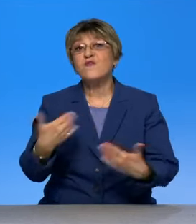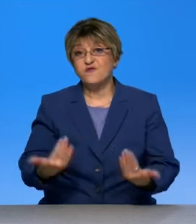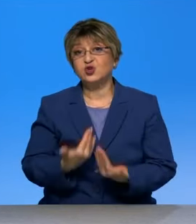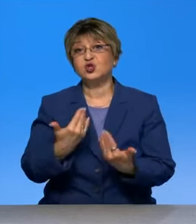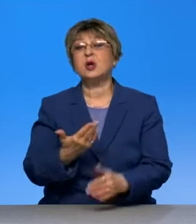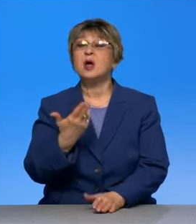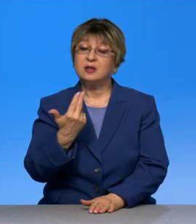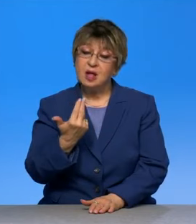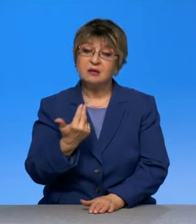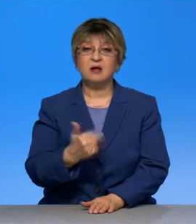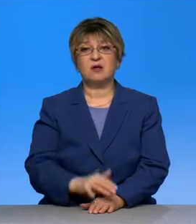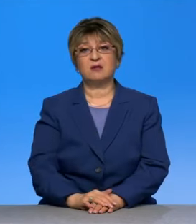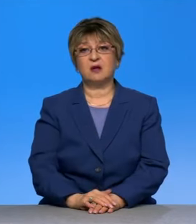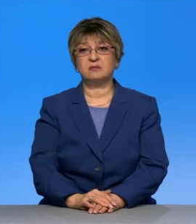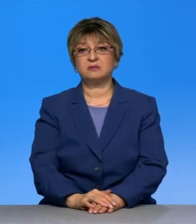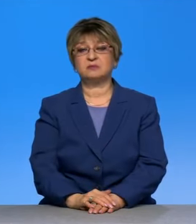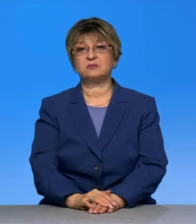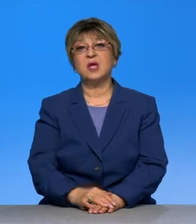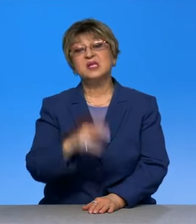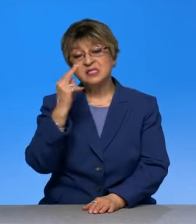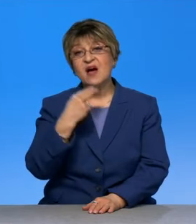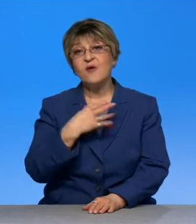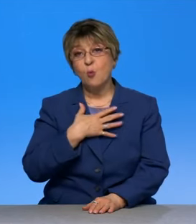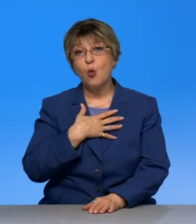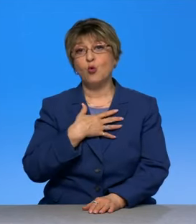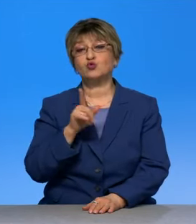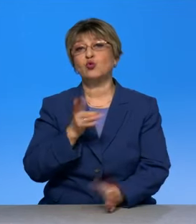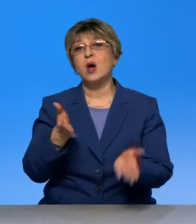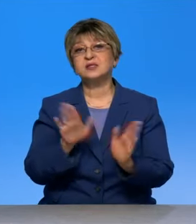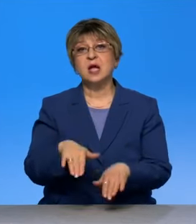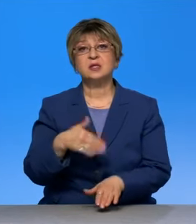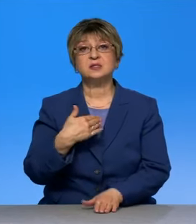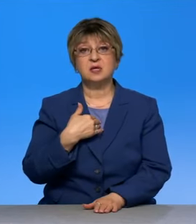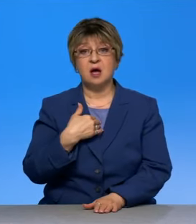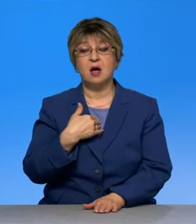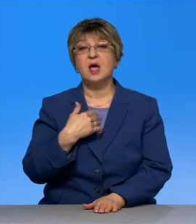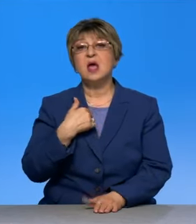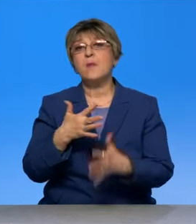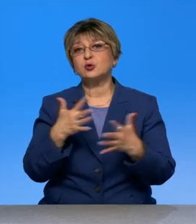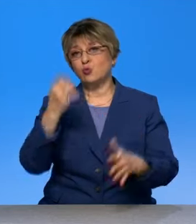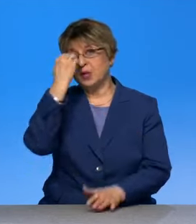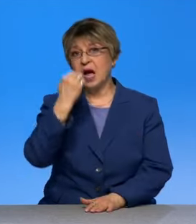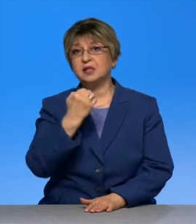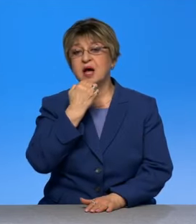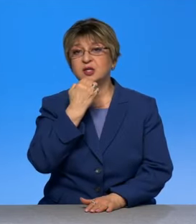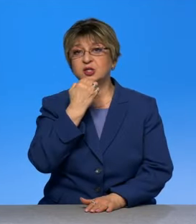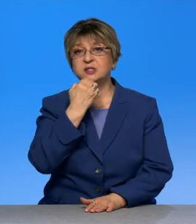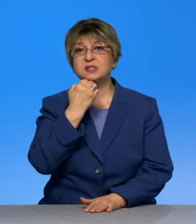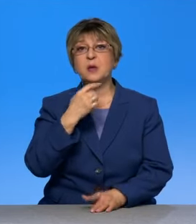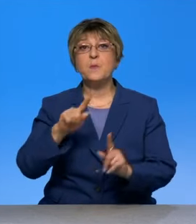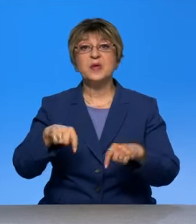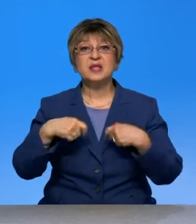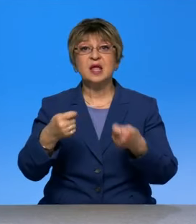какие потери. Ну слава богу, что осталось. есть я большую благодарность хочу передать